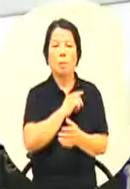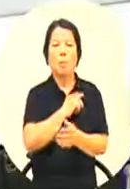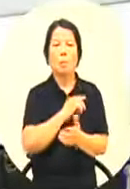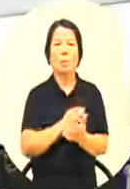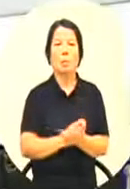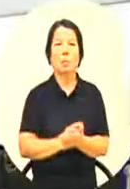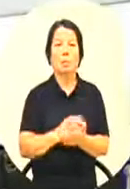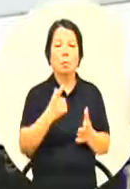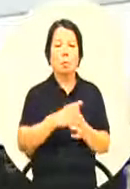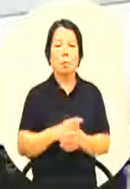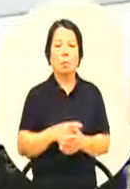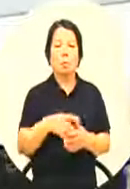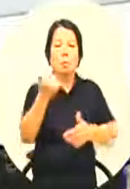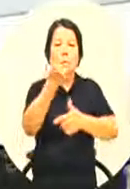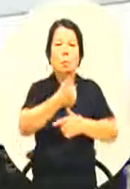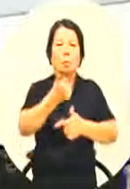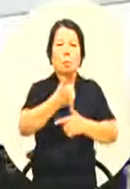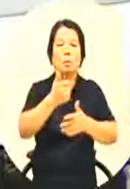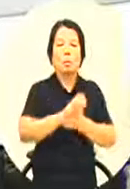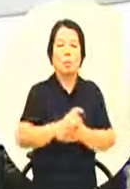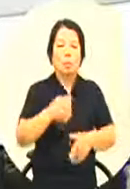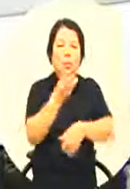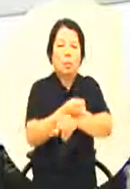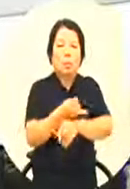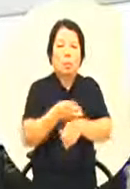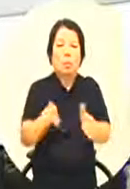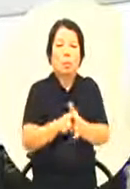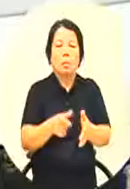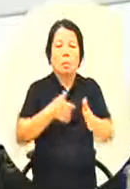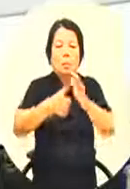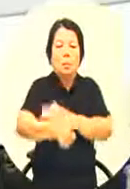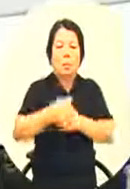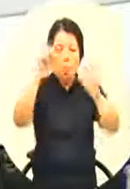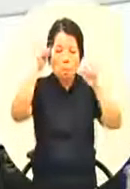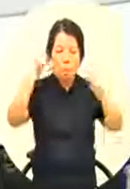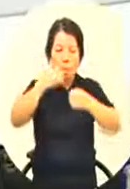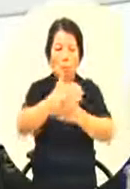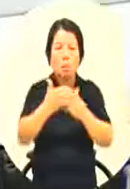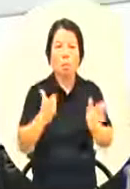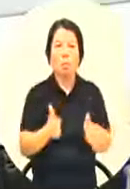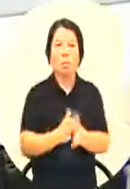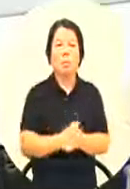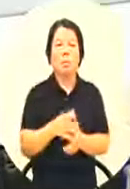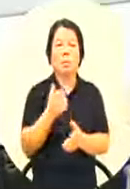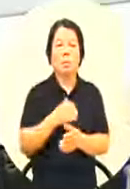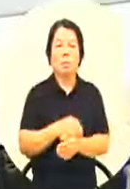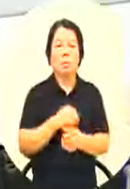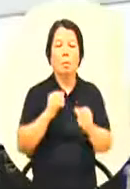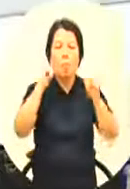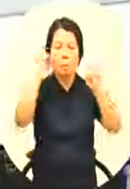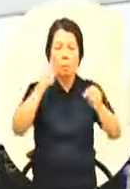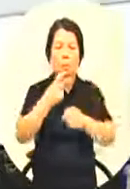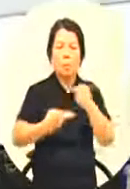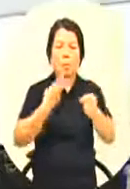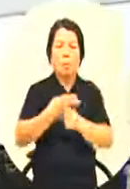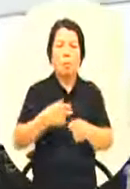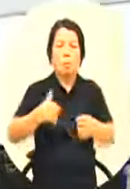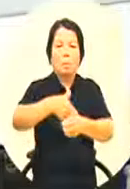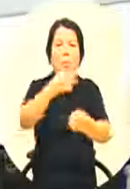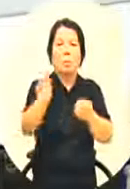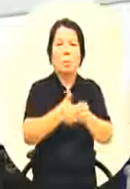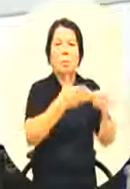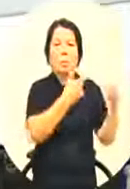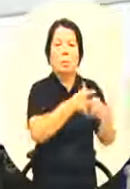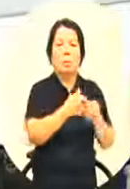我的大儿子从小三年级国小三年级进入体育班那他们练了两年的桌球五年级